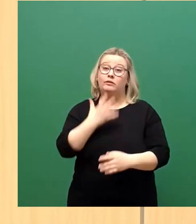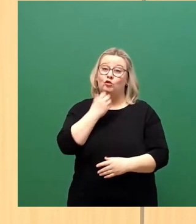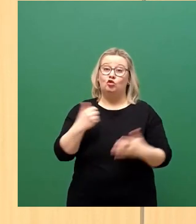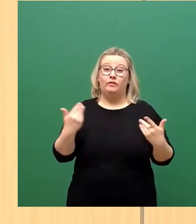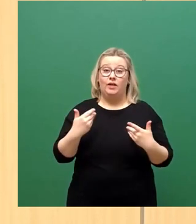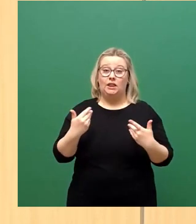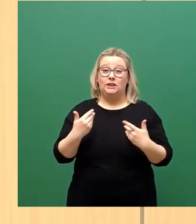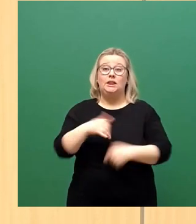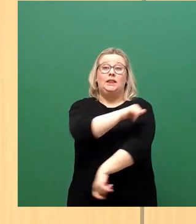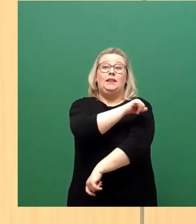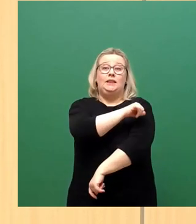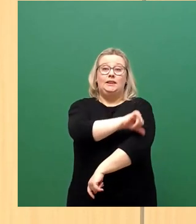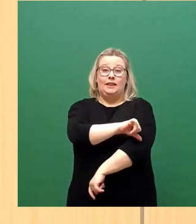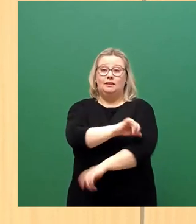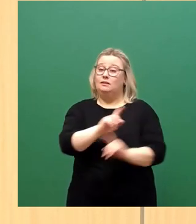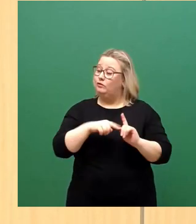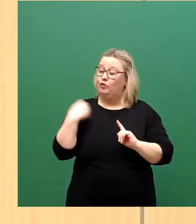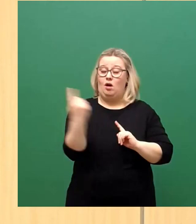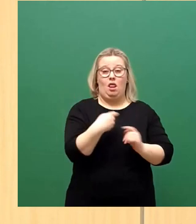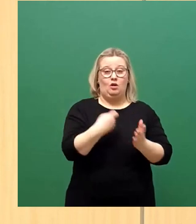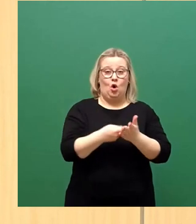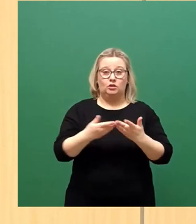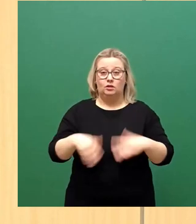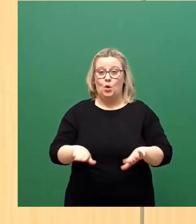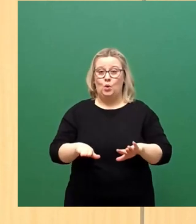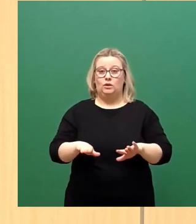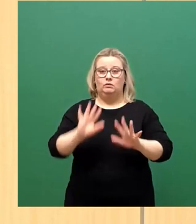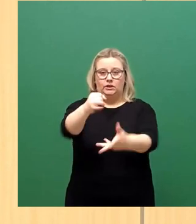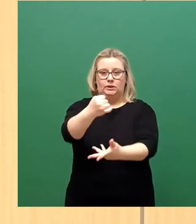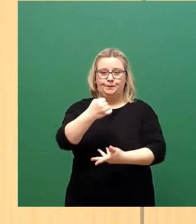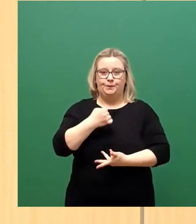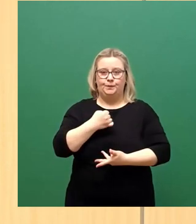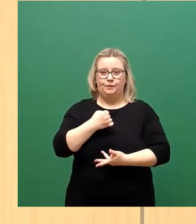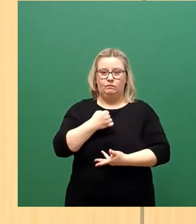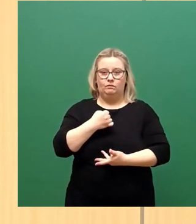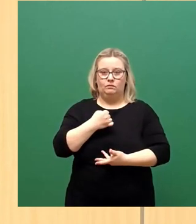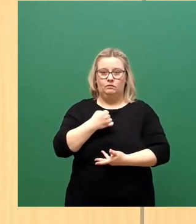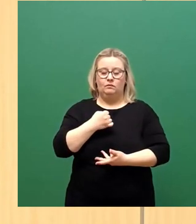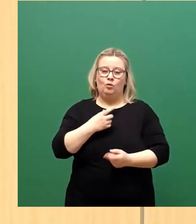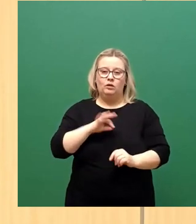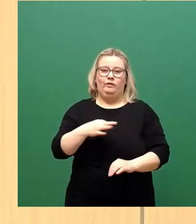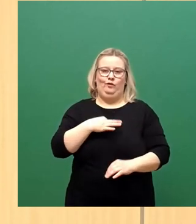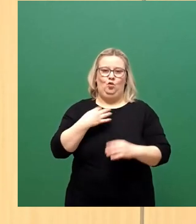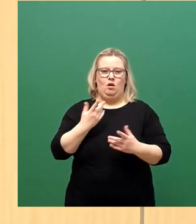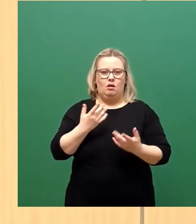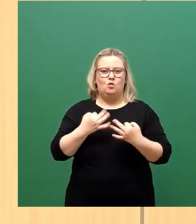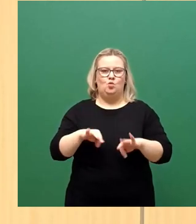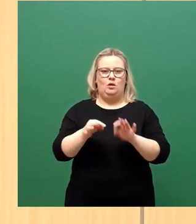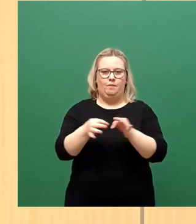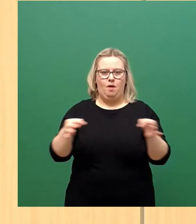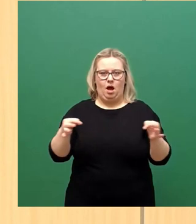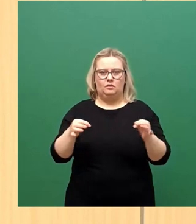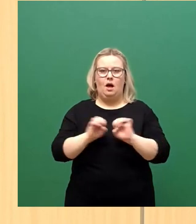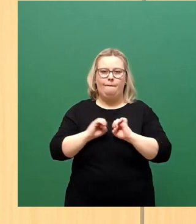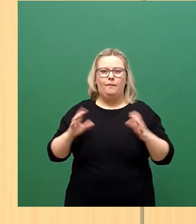finanziell für jedermann kostenlos in großen Mengen zur Verfügung wäre. Das wäre für mich eine gute Maßnahme, die Pandemie zu